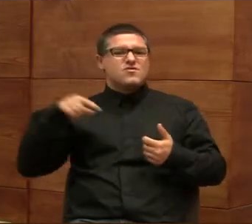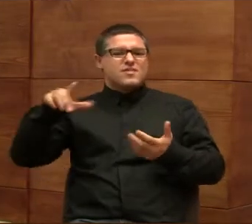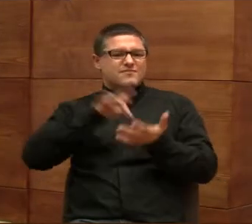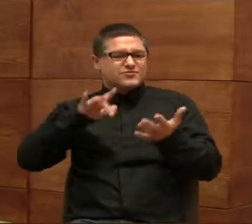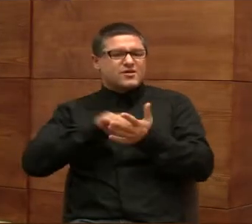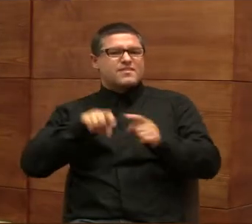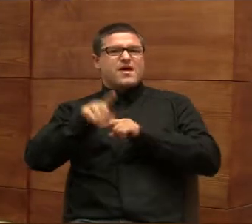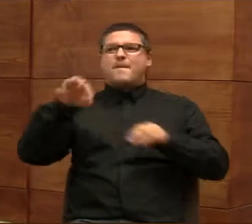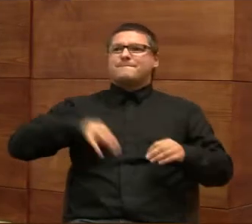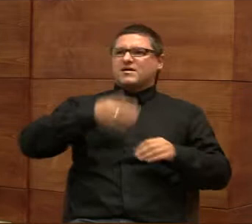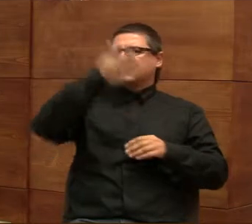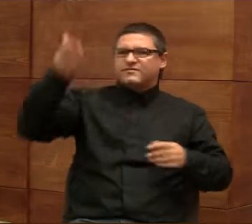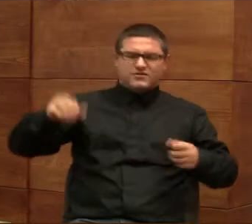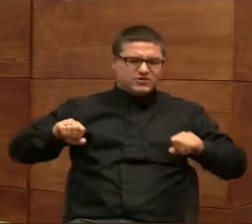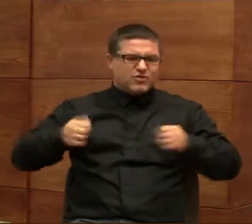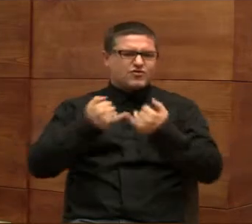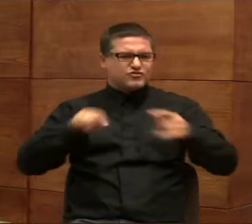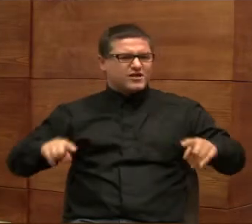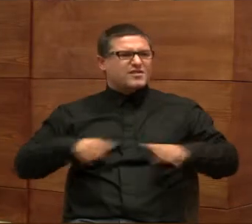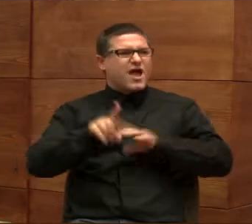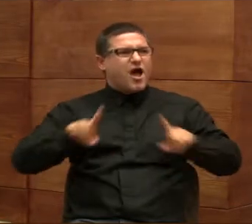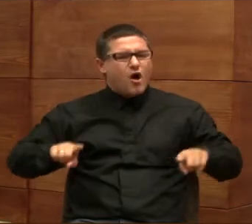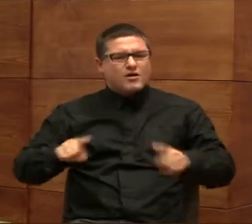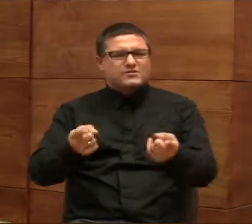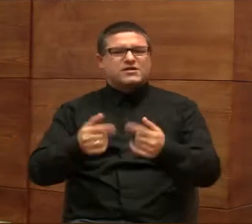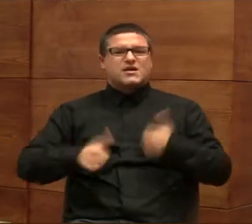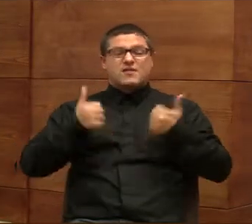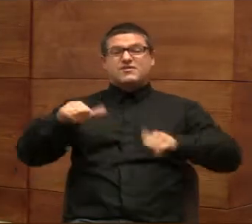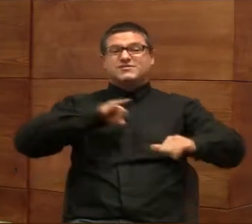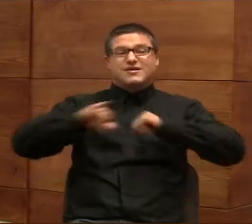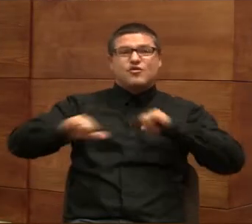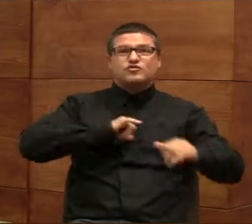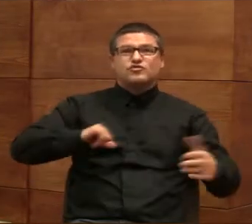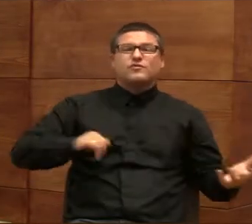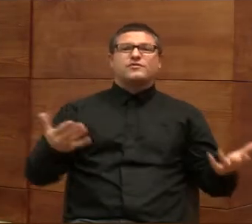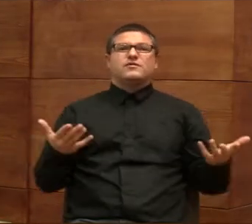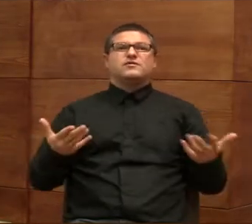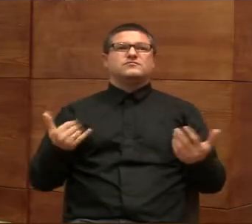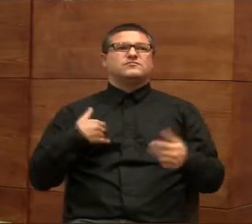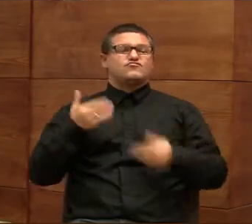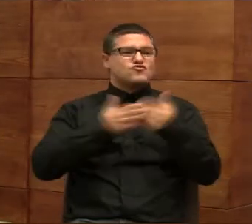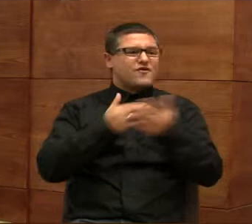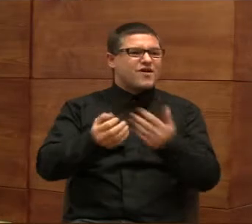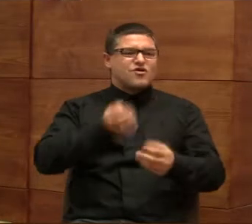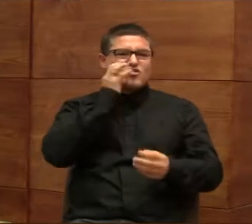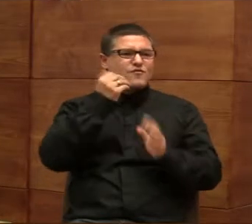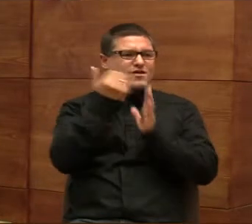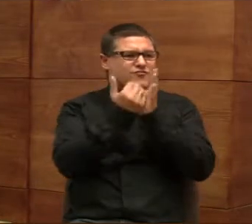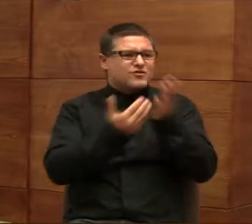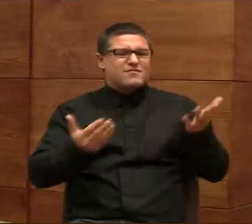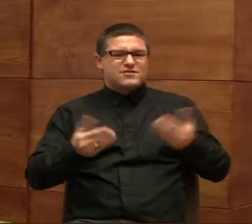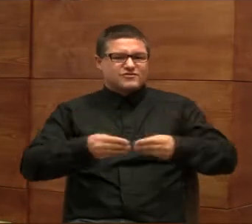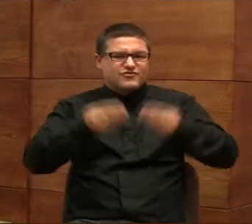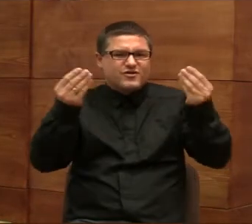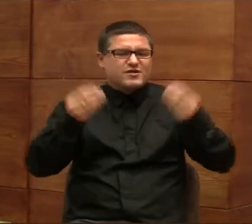państwa działania, na różne działania, na to, żeby samorządy infrastrukturę odpowiednią zbudowały. O tym przede wszystkim